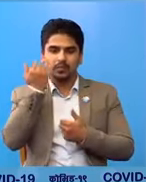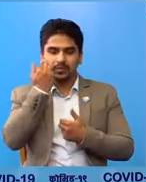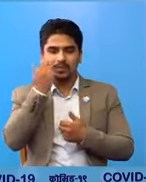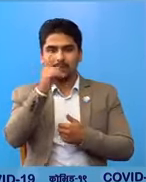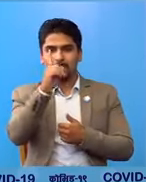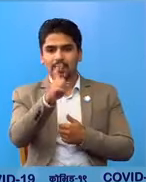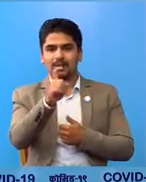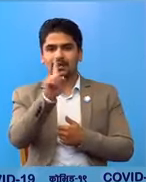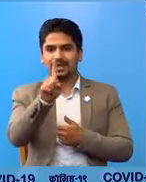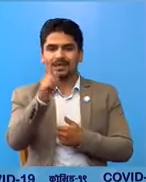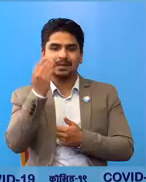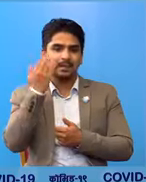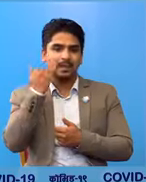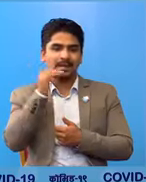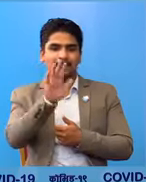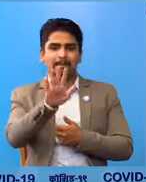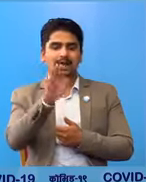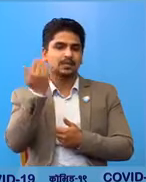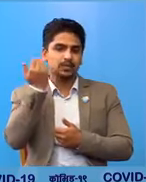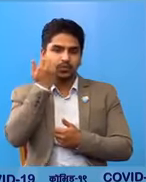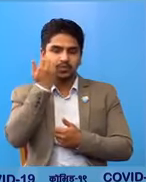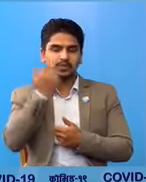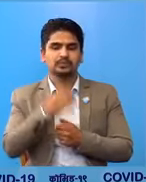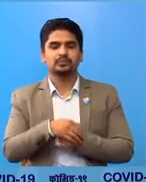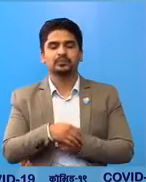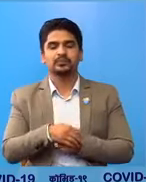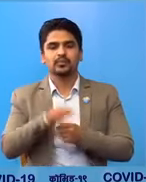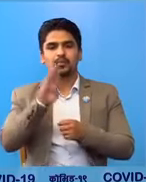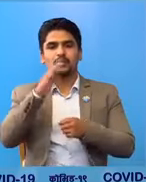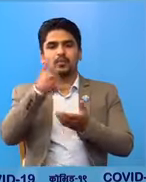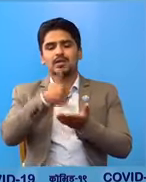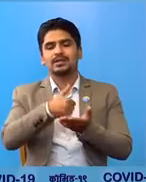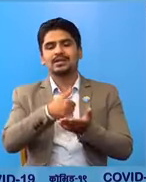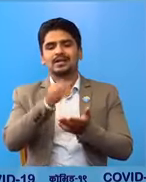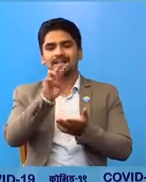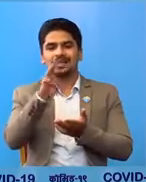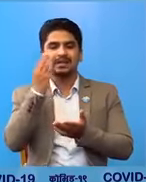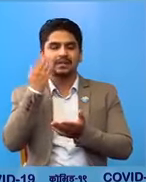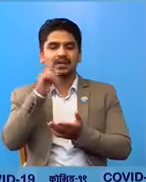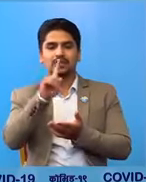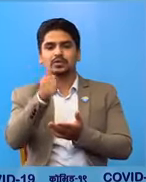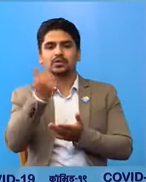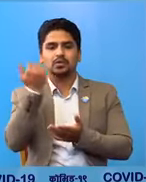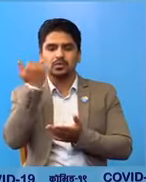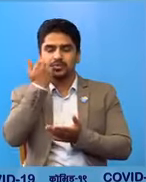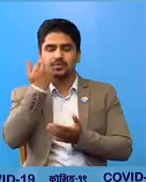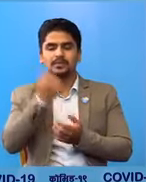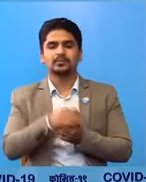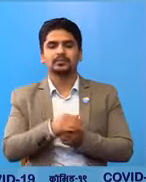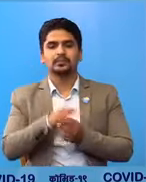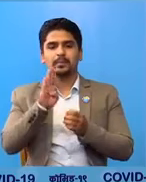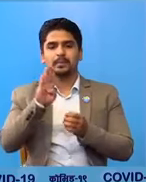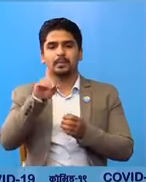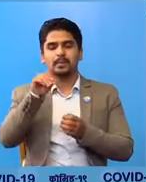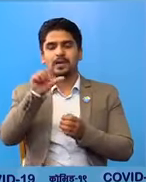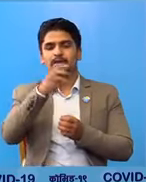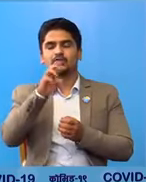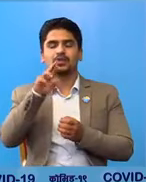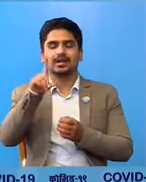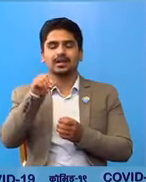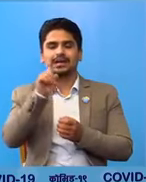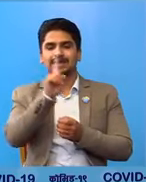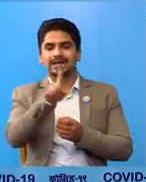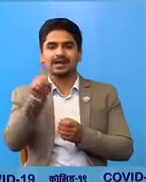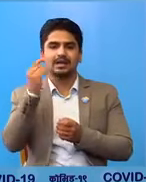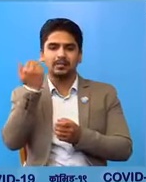बागलूं का एक महिलार पांच पुरुष बजां का 3 महिलार सोर पुरूश, बाजुरा का 11 महिलार